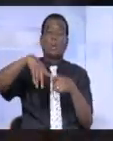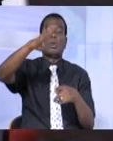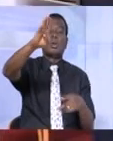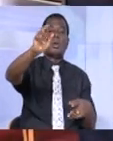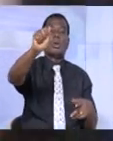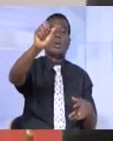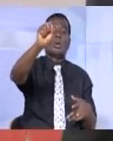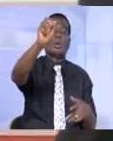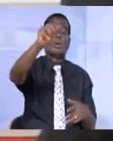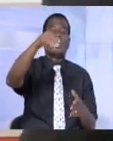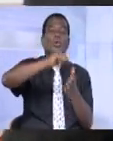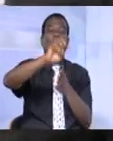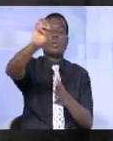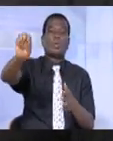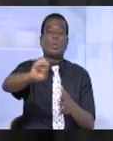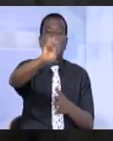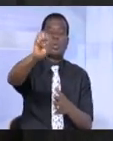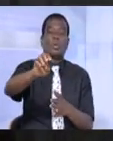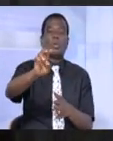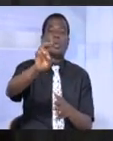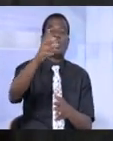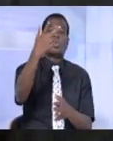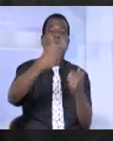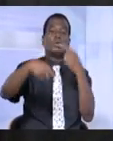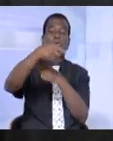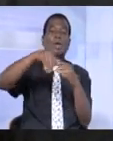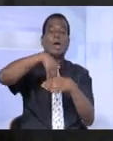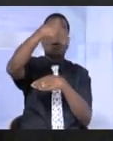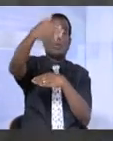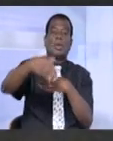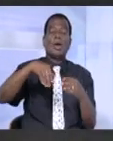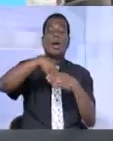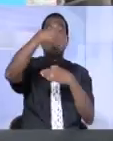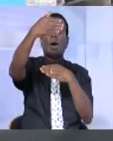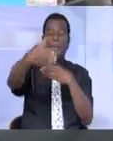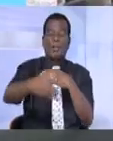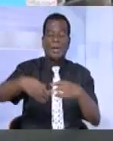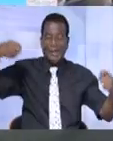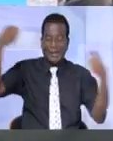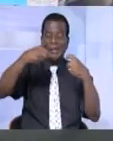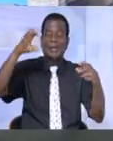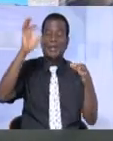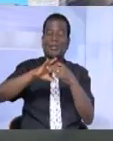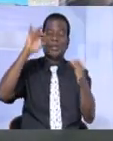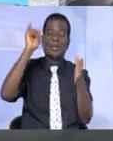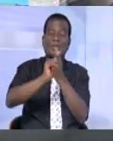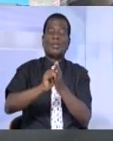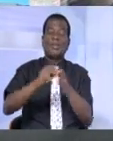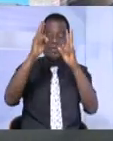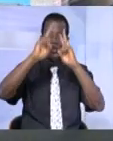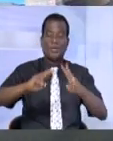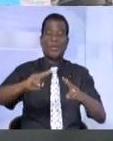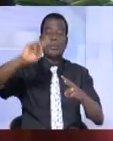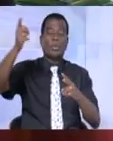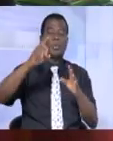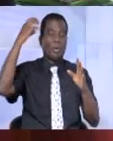-Bassam ce mercredi, 72 heures seulement après l'attaque terroriste contre cette ville historique, première